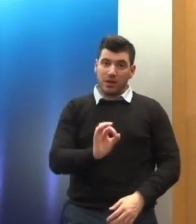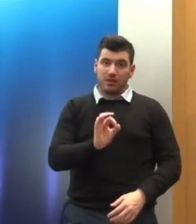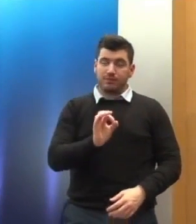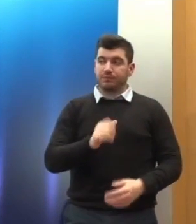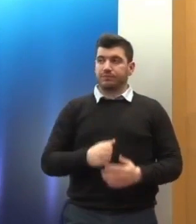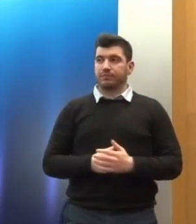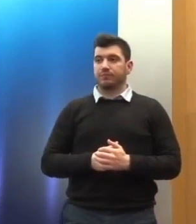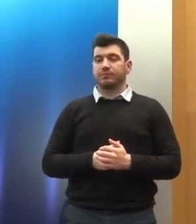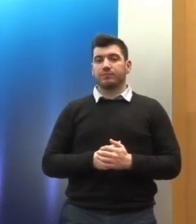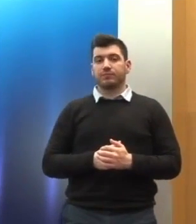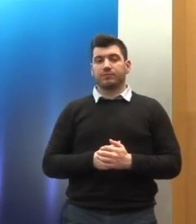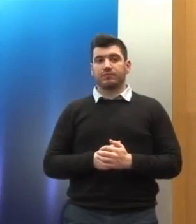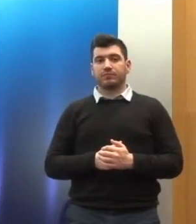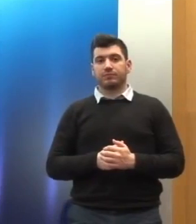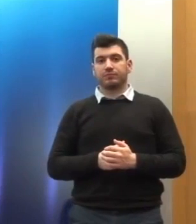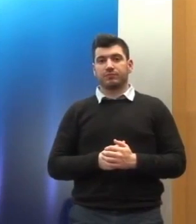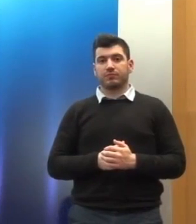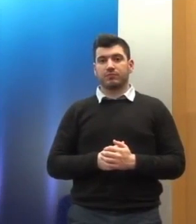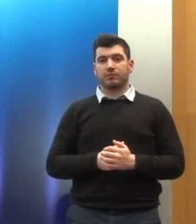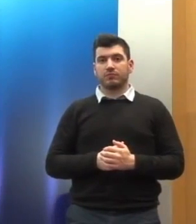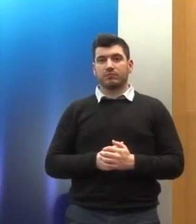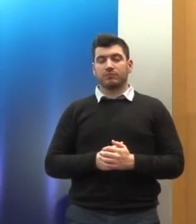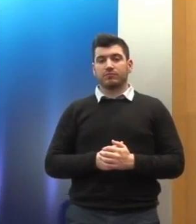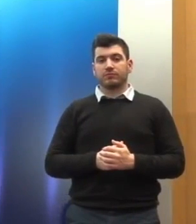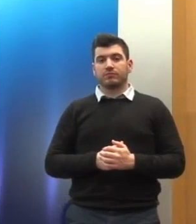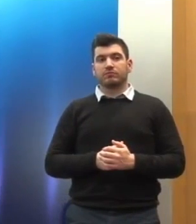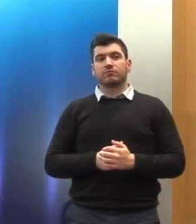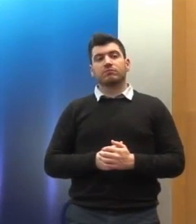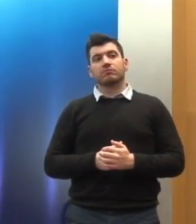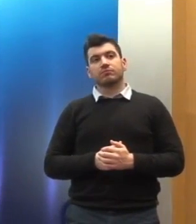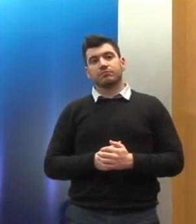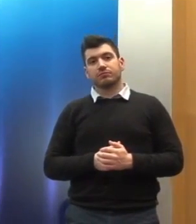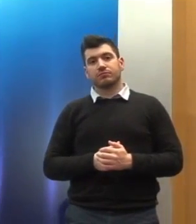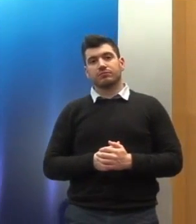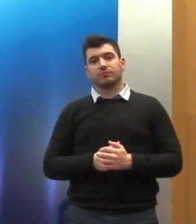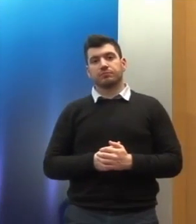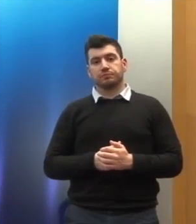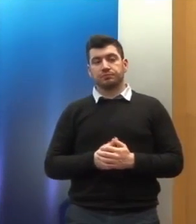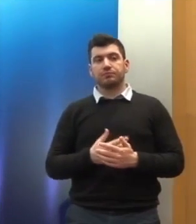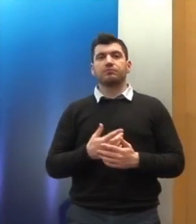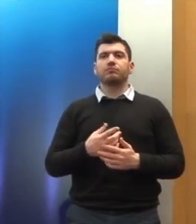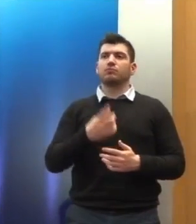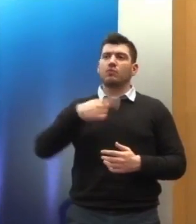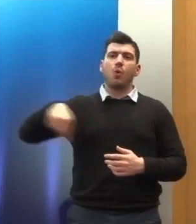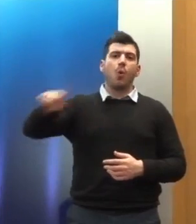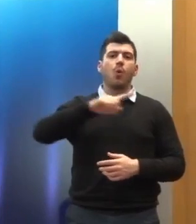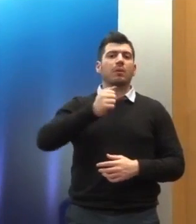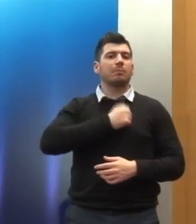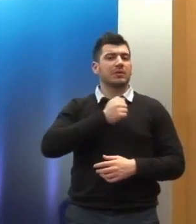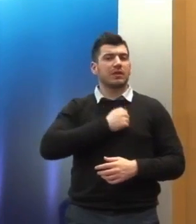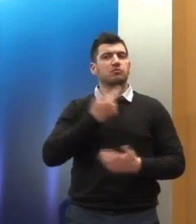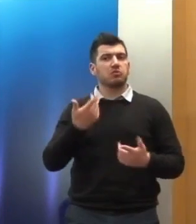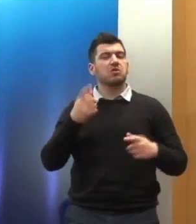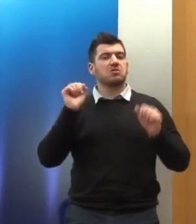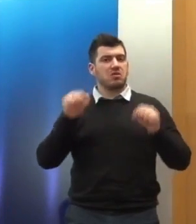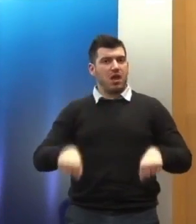ενώ υπάρχει νομίζω μια ευρία αποδοχή σε επίπεδο κοινής γνώμης ότι μπορεί η Ελλάδα να περάσει σε ένα επόμενο στάδιο που να